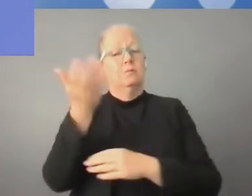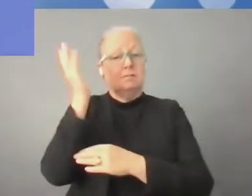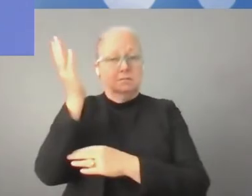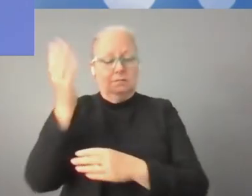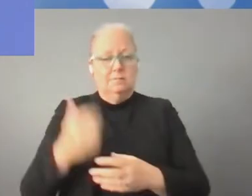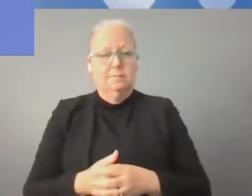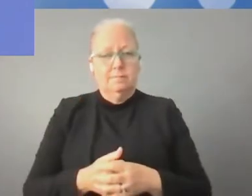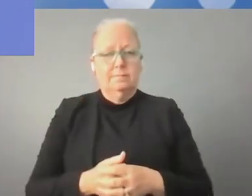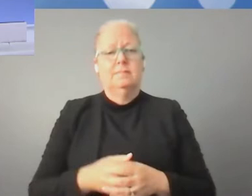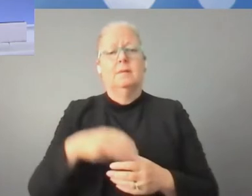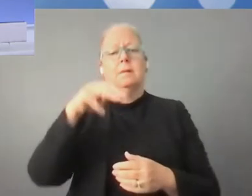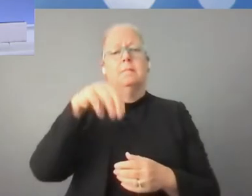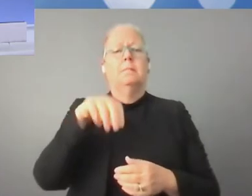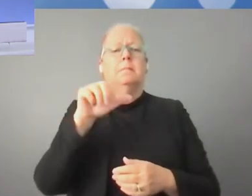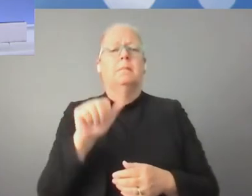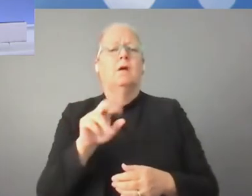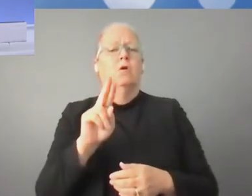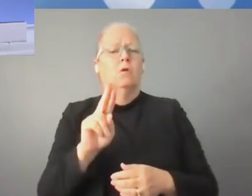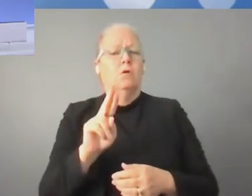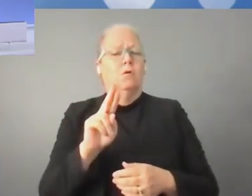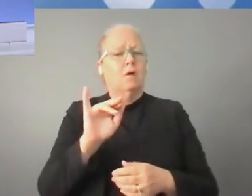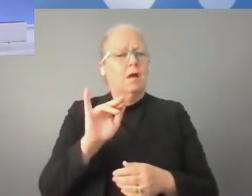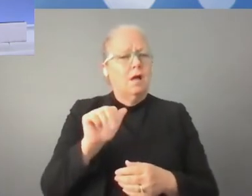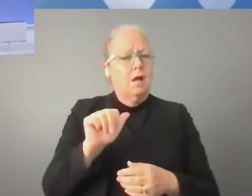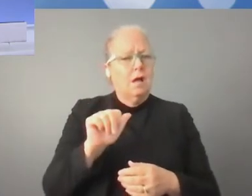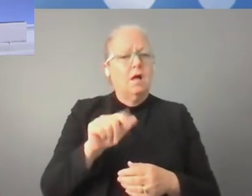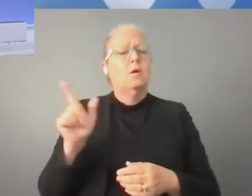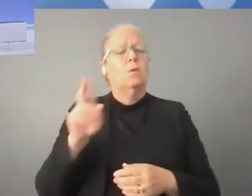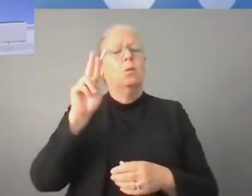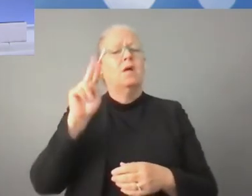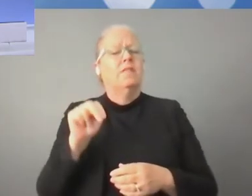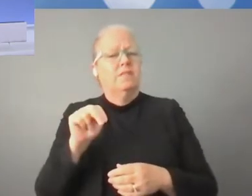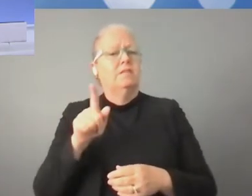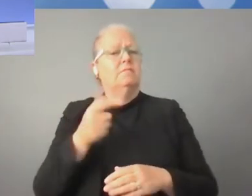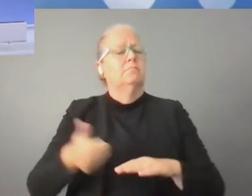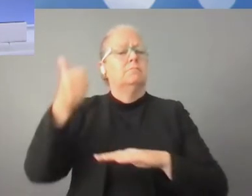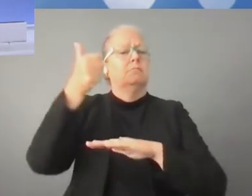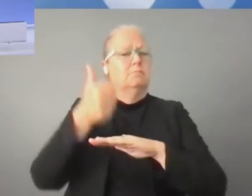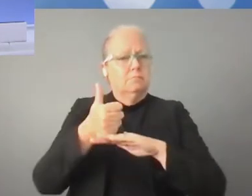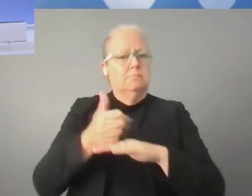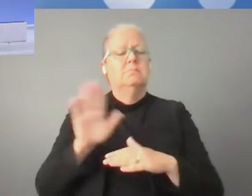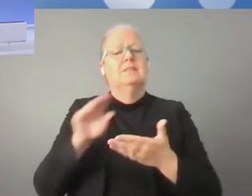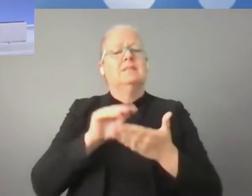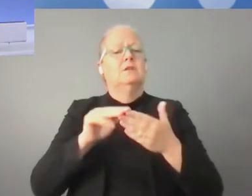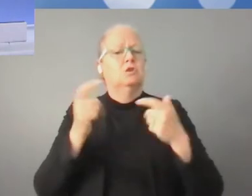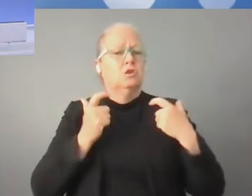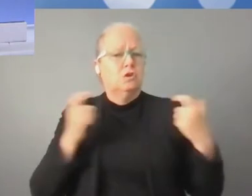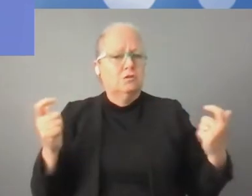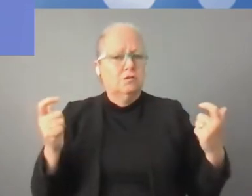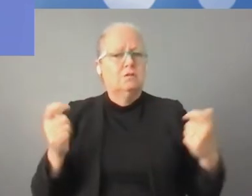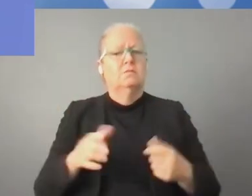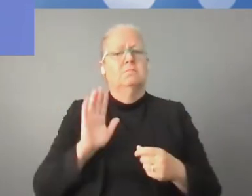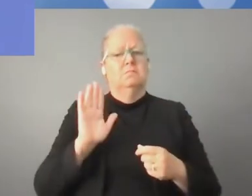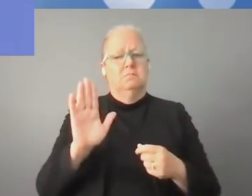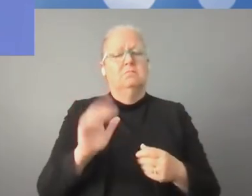wrócimy. Kolejną panelistką jest pani Maria Francesca Spato-Lizano, reprezentująca Biuro Wysłannika